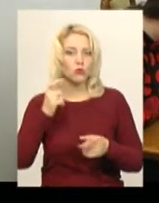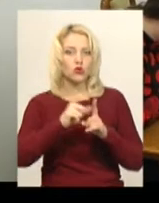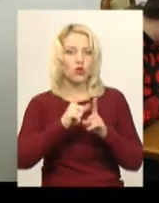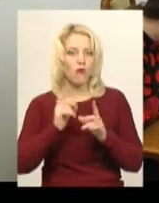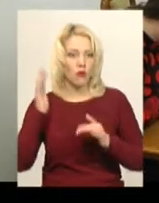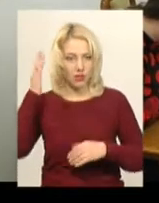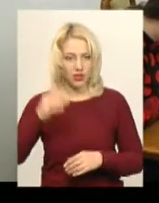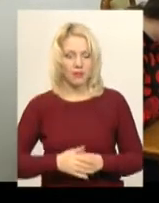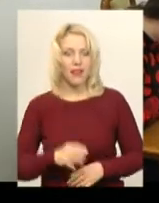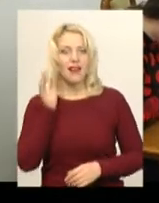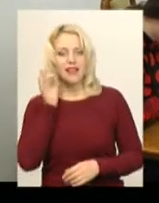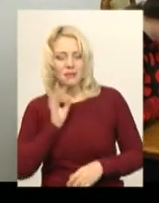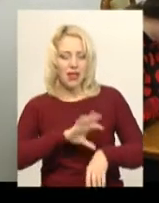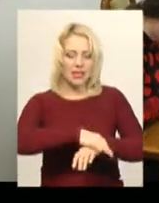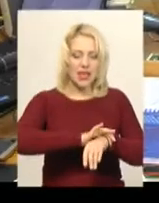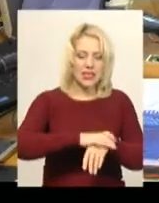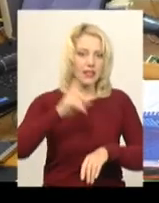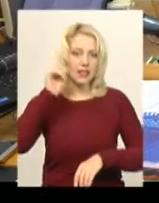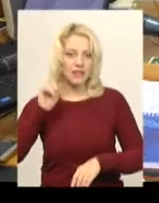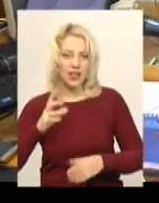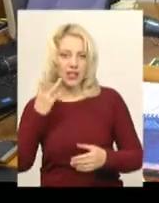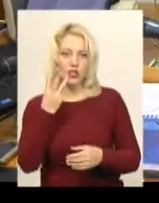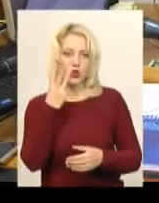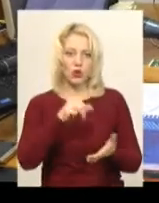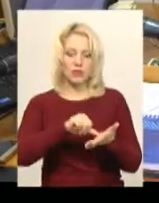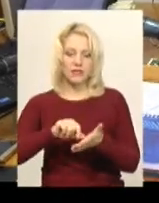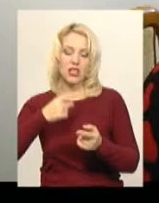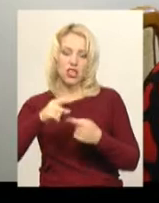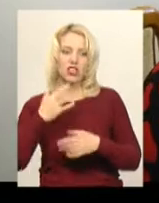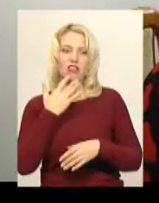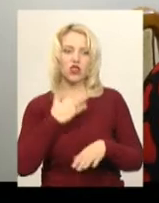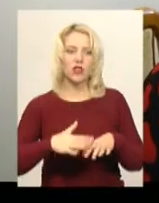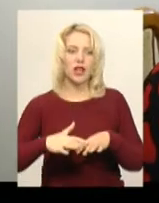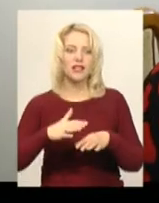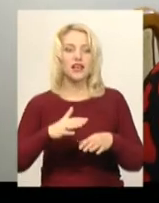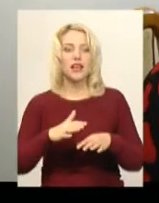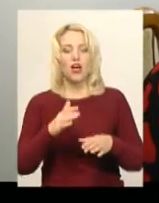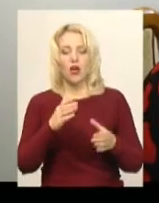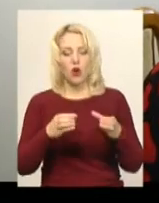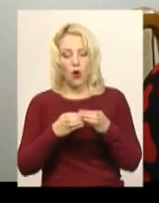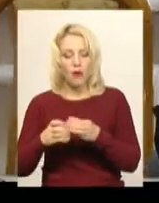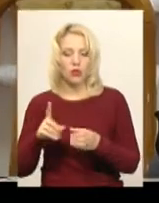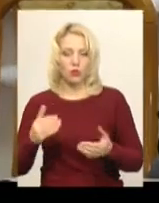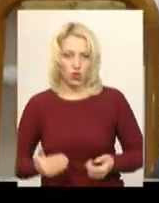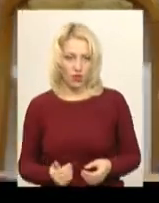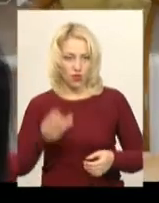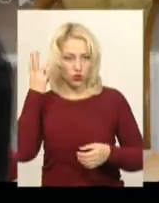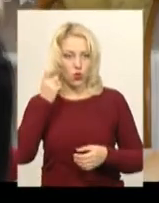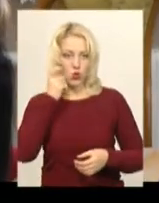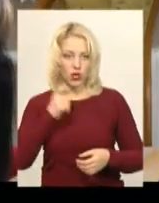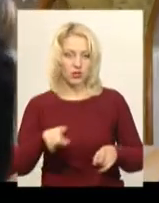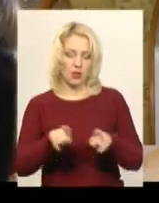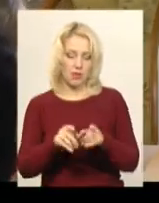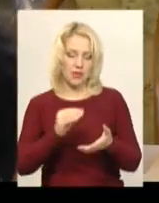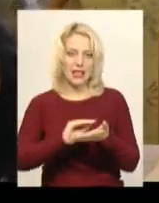Німкеня, азербайджанець, єврейка та ще троє представників інших національних громад, проживають у Хмельницькому, та українки сьогодні